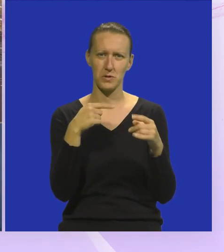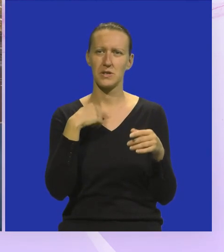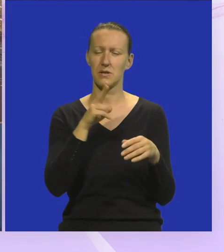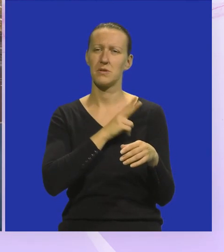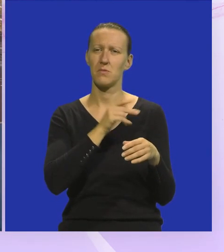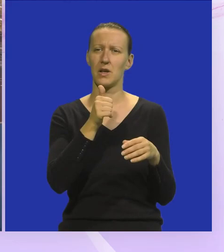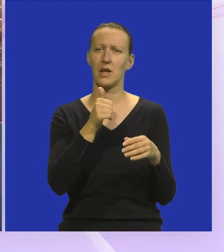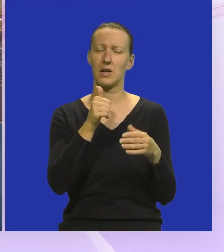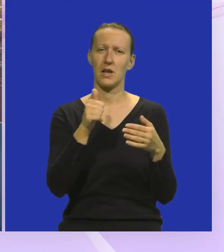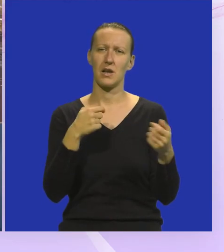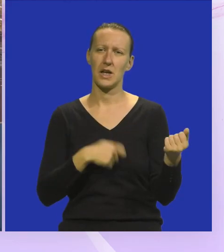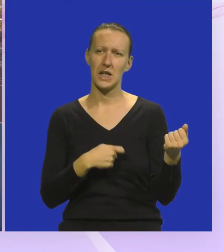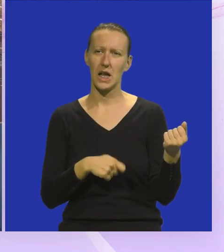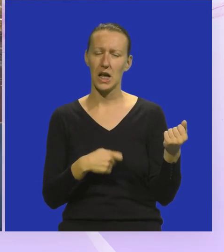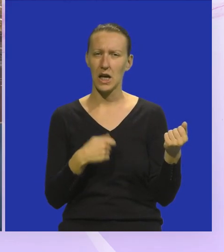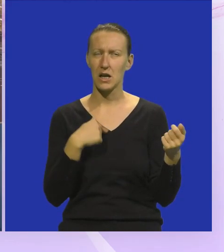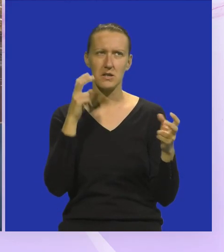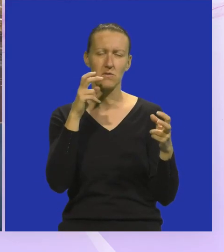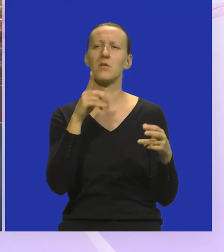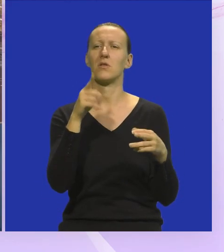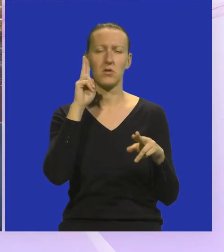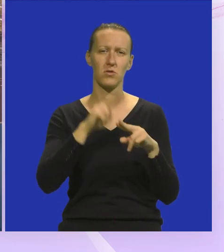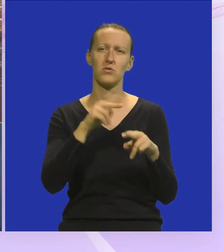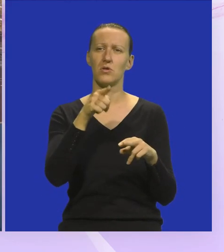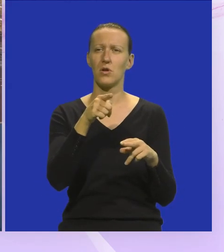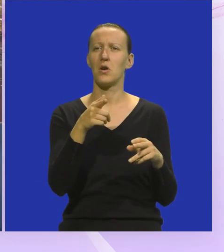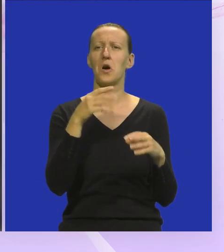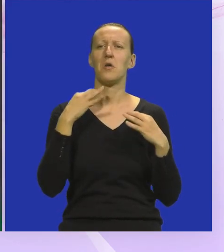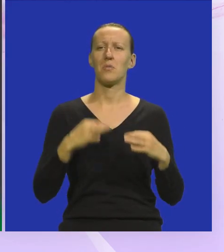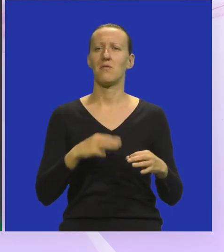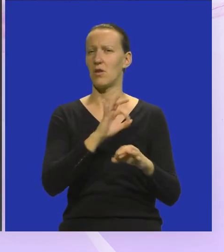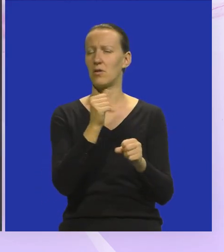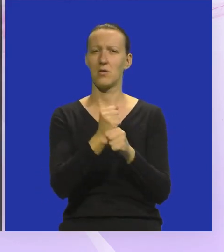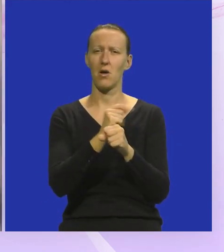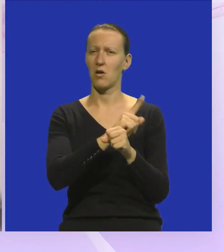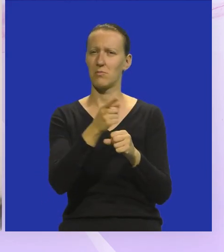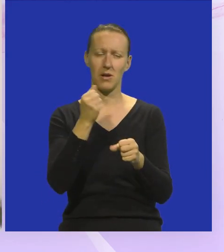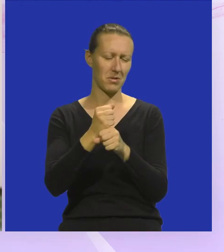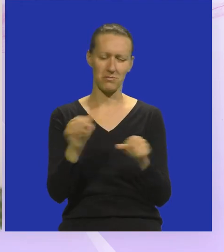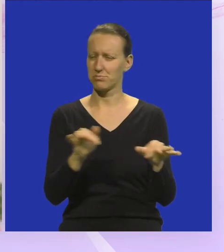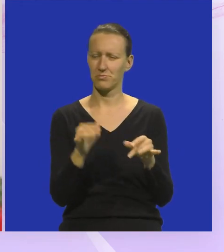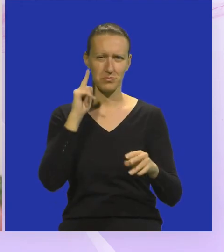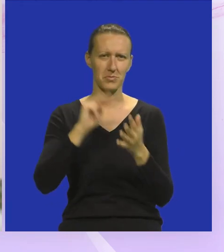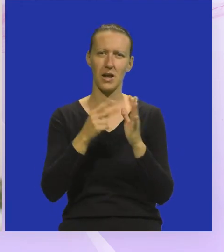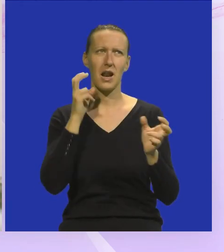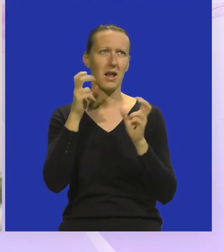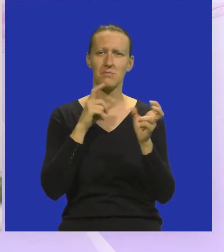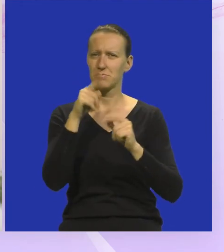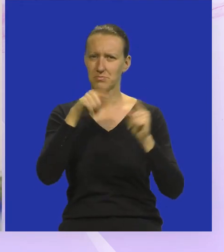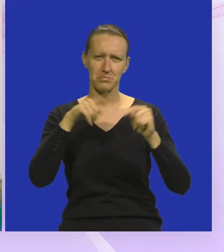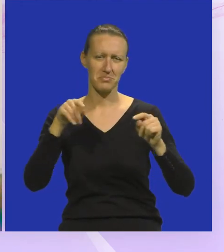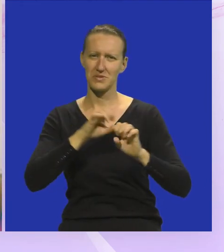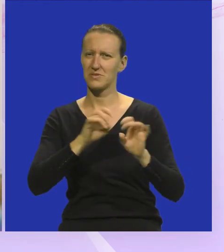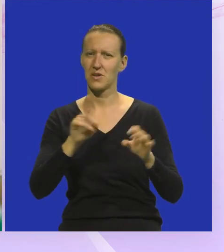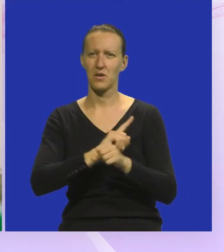imao jedan riff na gitari I odlučili smo to Maja to Profesionalno odradio nam licu mjesta, smisli, vokale, refren